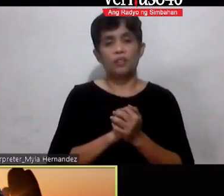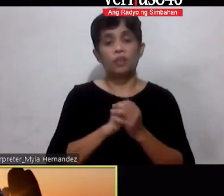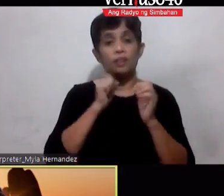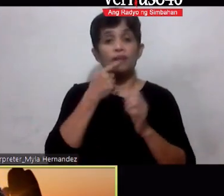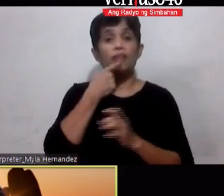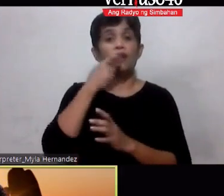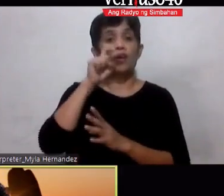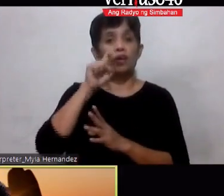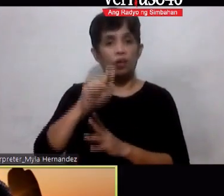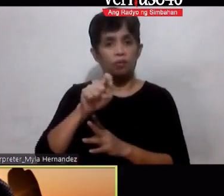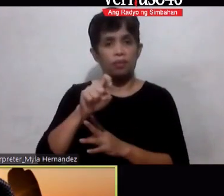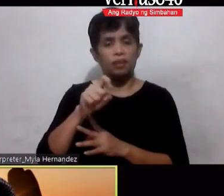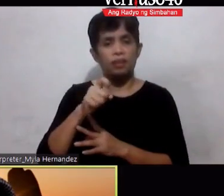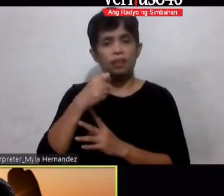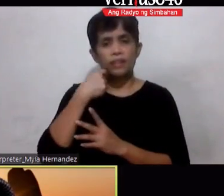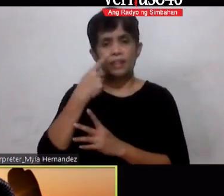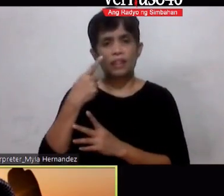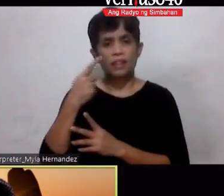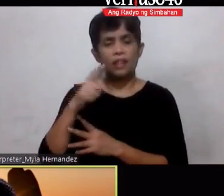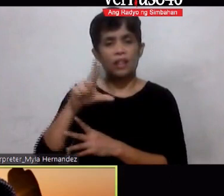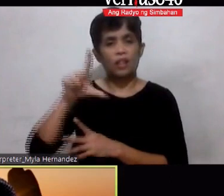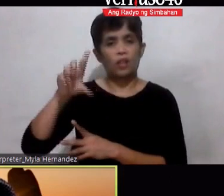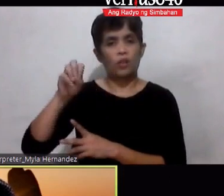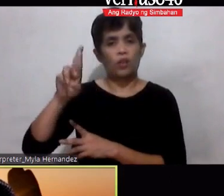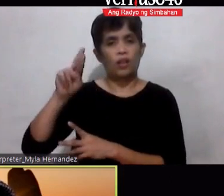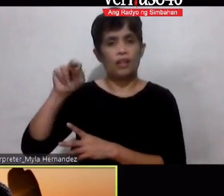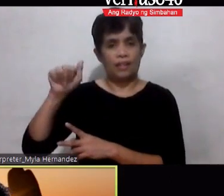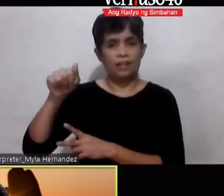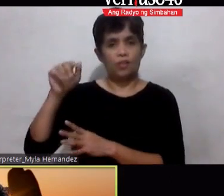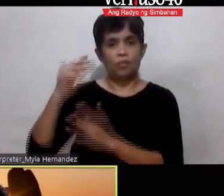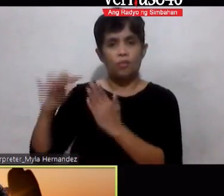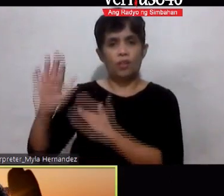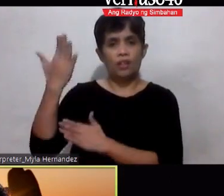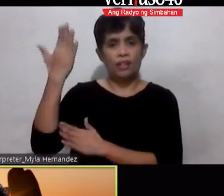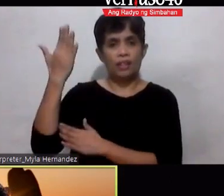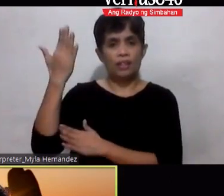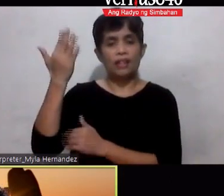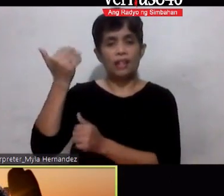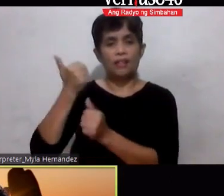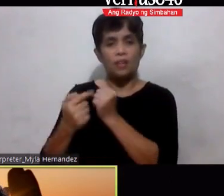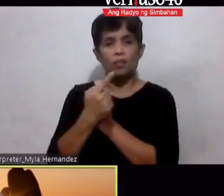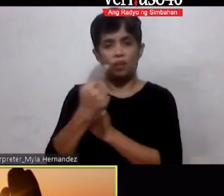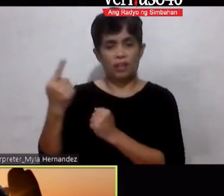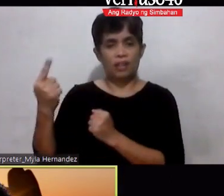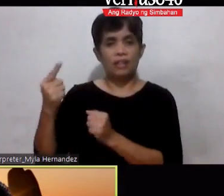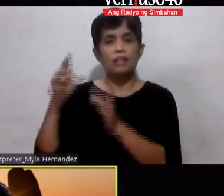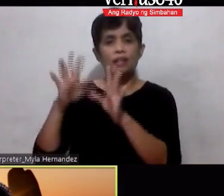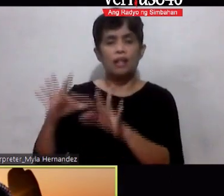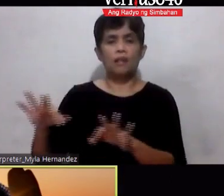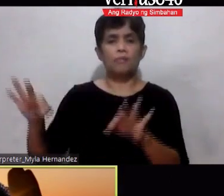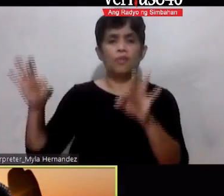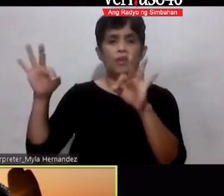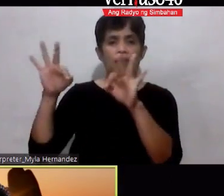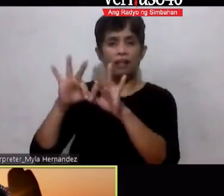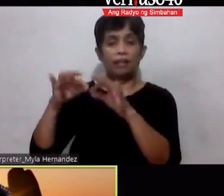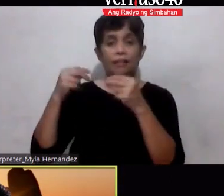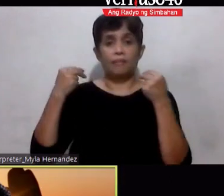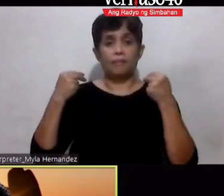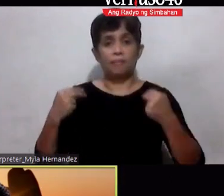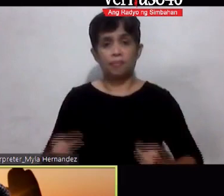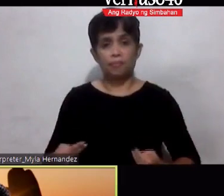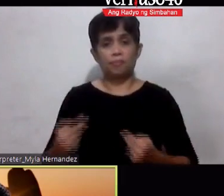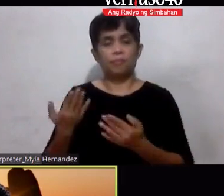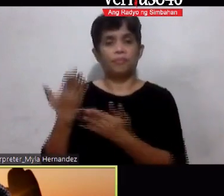-comment Katulad nga po Ang sinasabi dito Ni Lorna Good morning everyone Si Marietta Mateo Mahalaga po Ang kalusugan And then Si